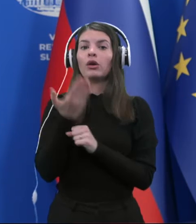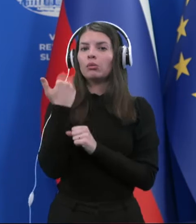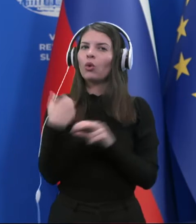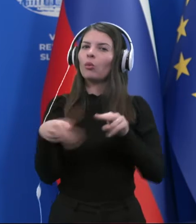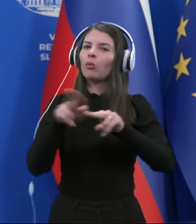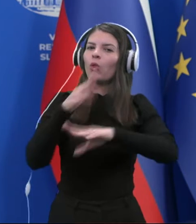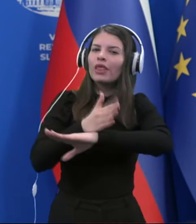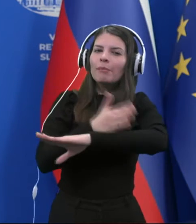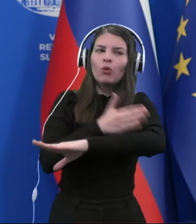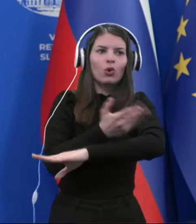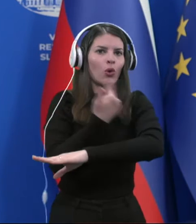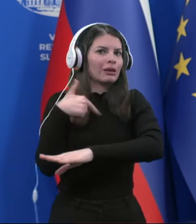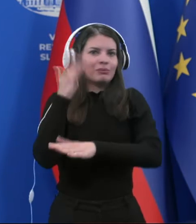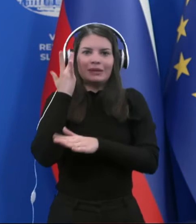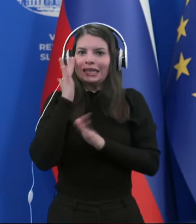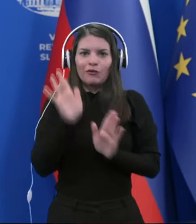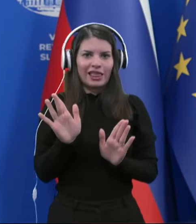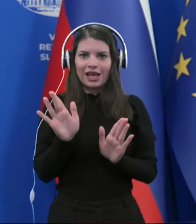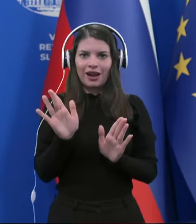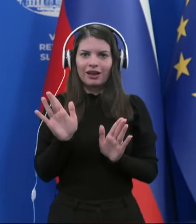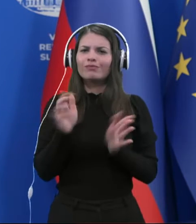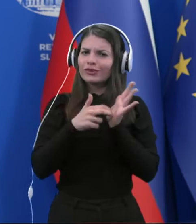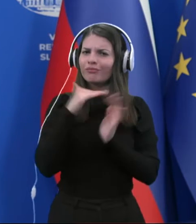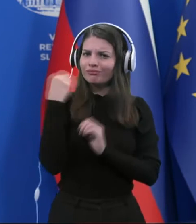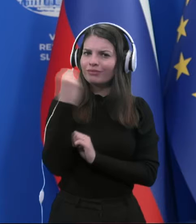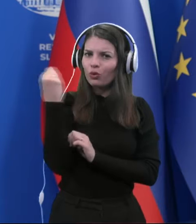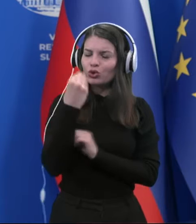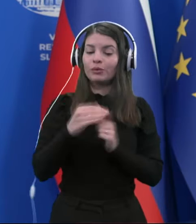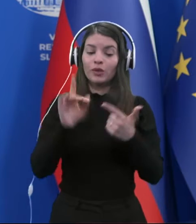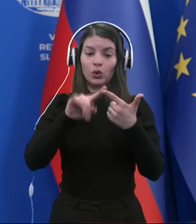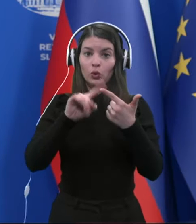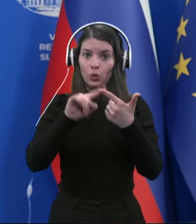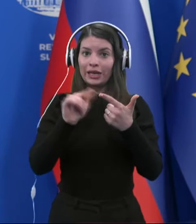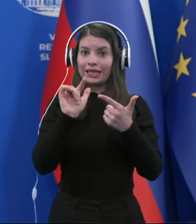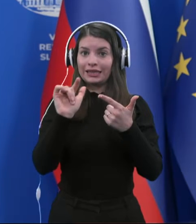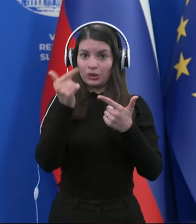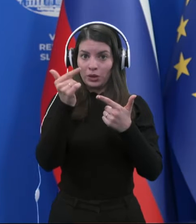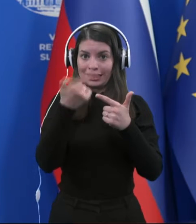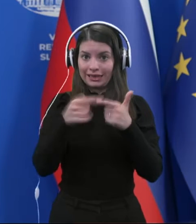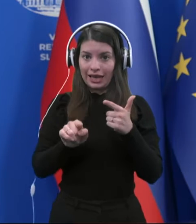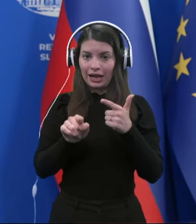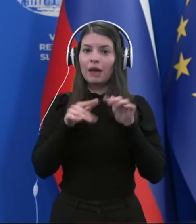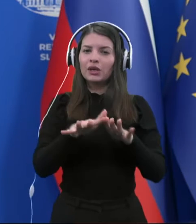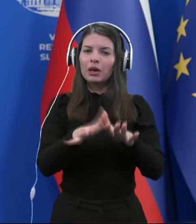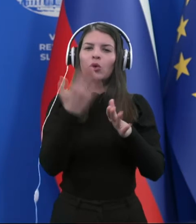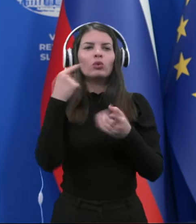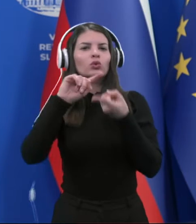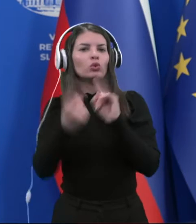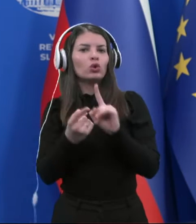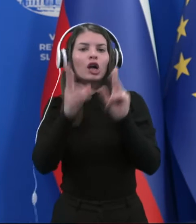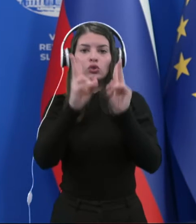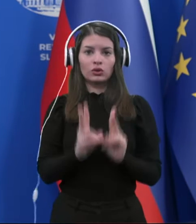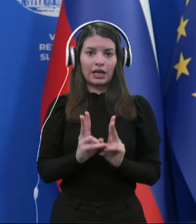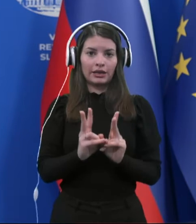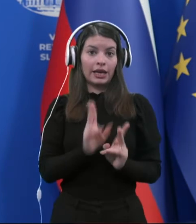naporno zaradi neznanja, zaradi stvari, ki smo se jih učili. V drugem valu je bilo drugačno stanje, ker smo za